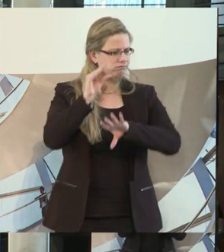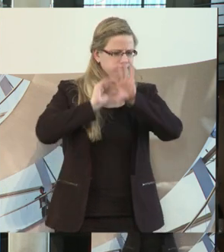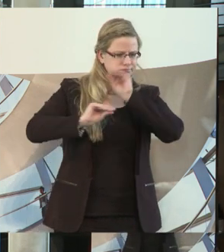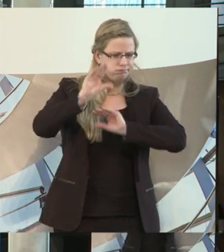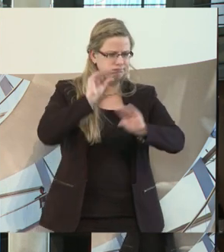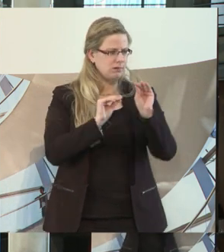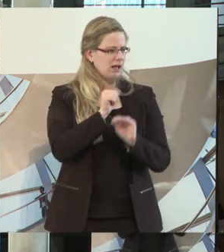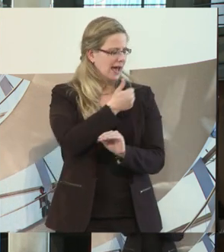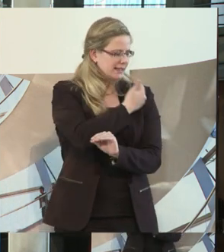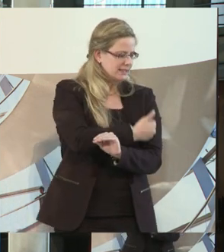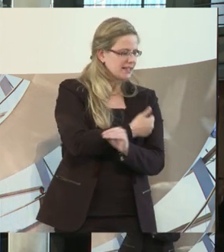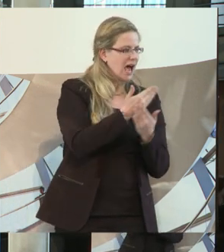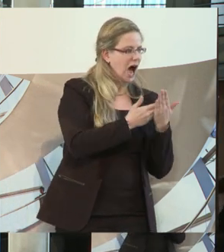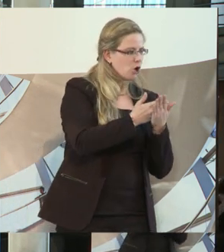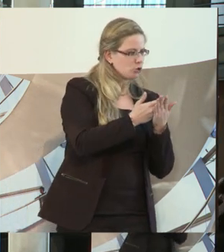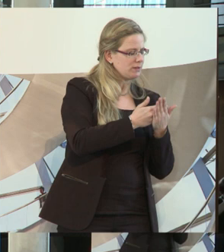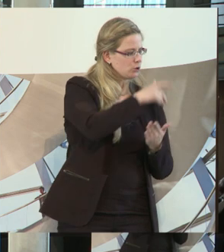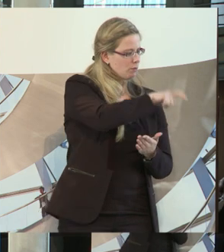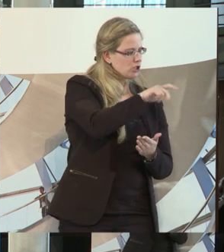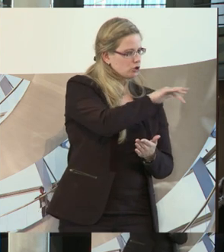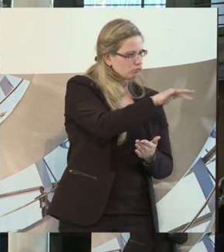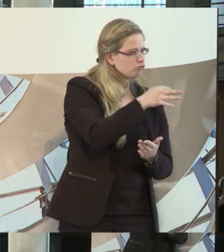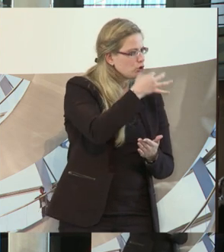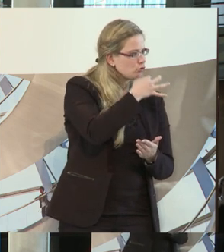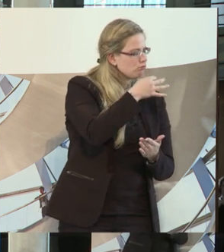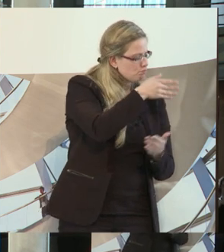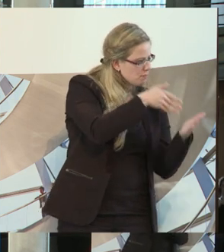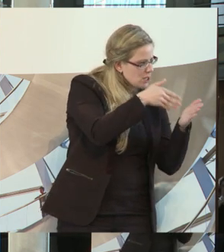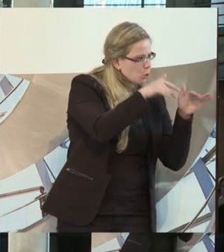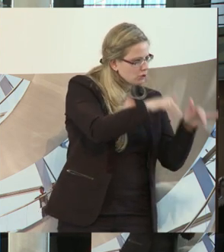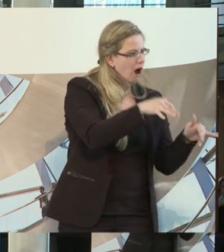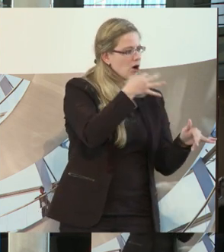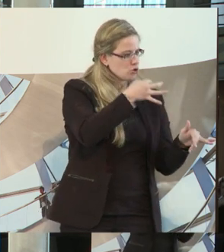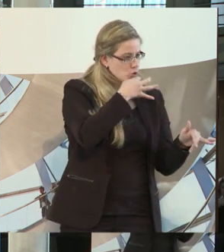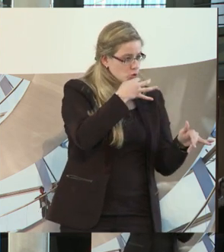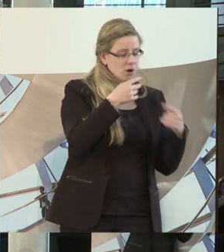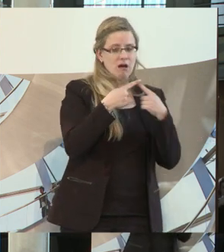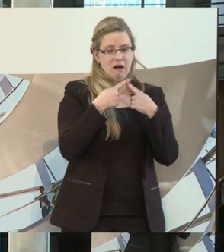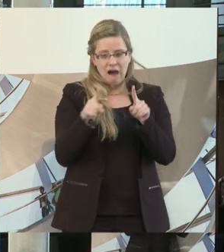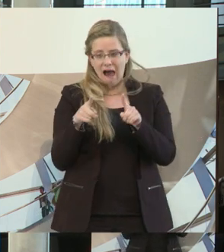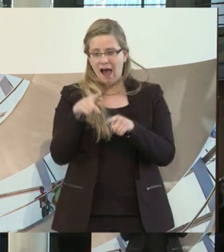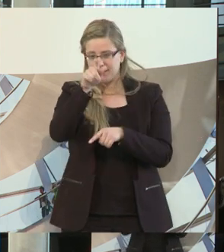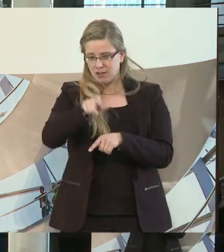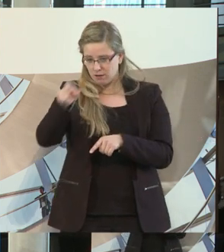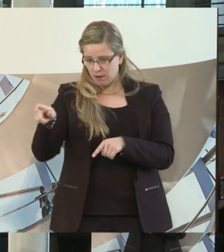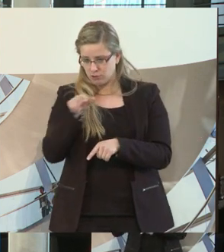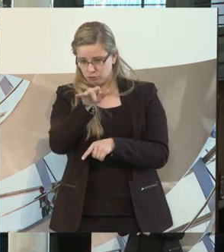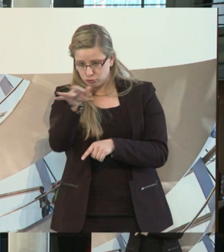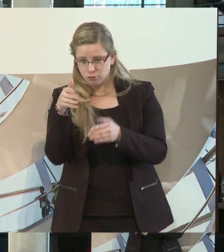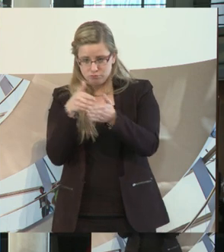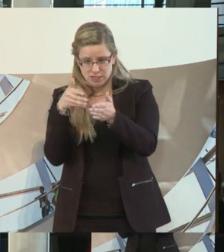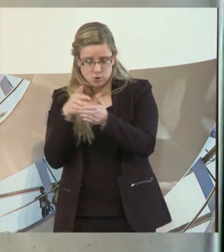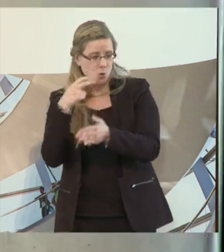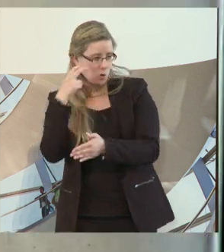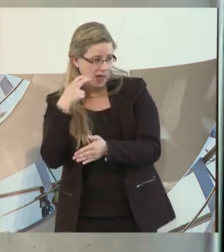zum einen mit der Ausbildung junger Menschen mit Behinderung, kümmert sich zum anderen aber auch um älter werdende Belegschaften. Herzlich